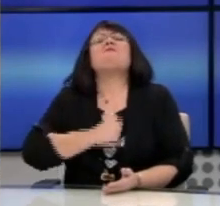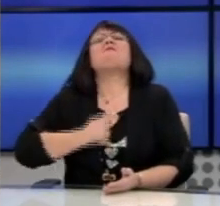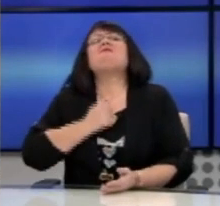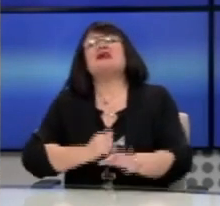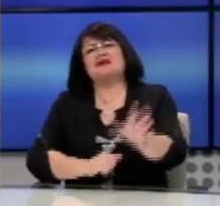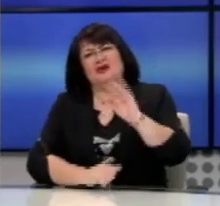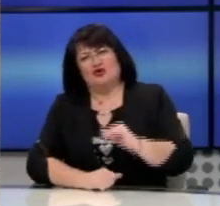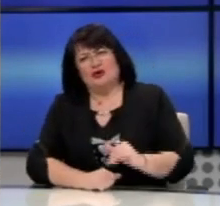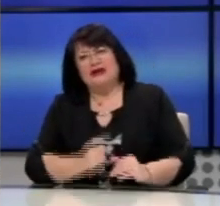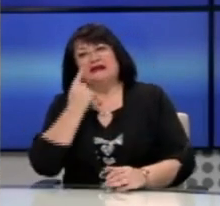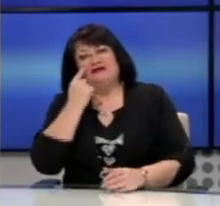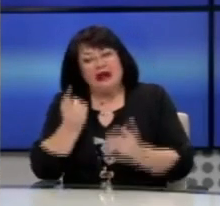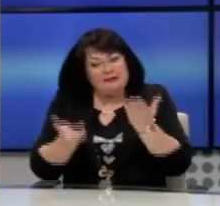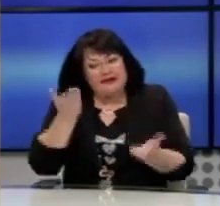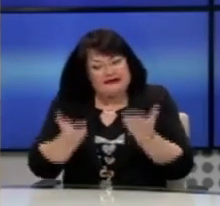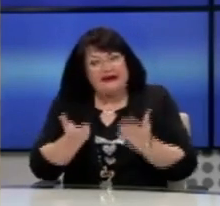βλέπει και κρίνει και συγκρίνει.